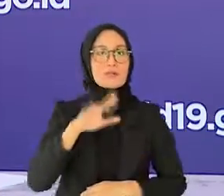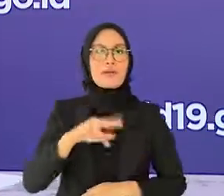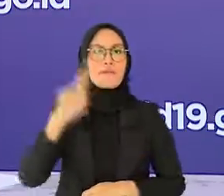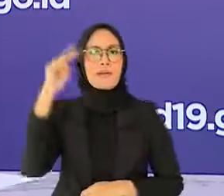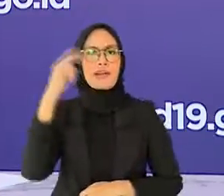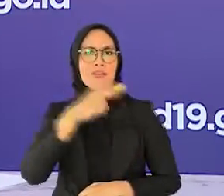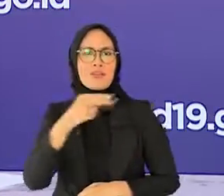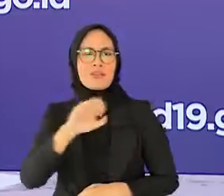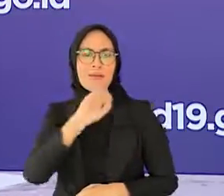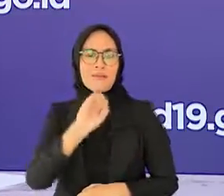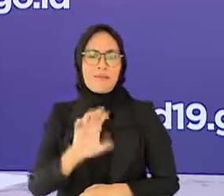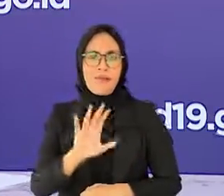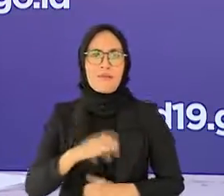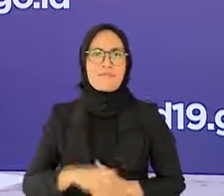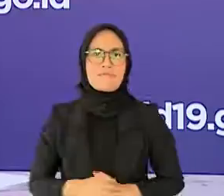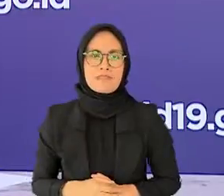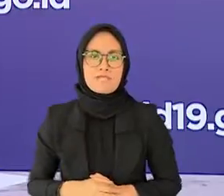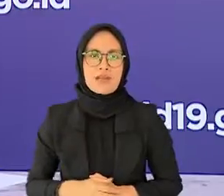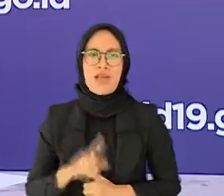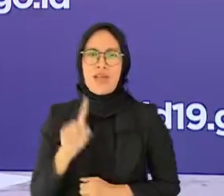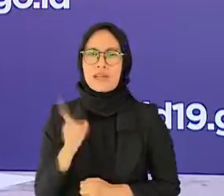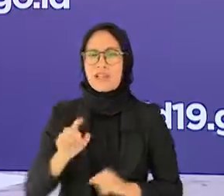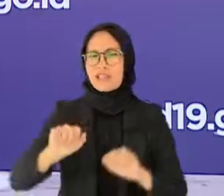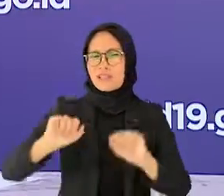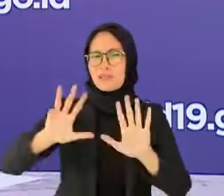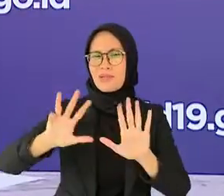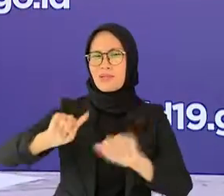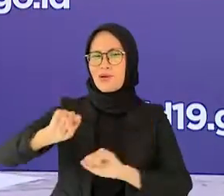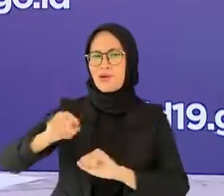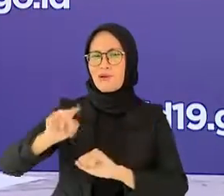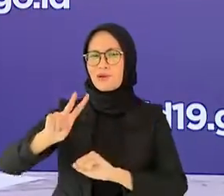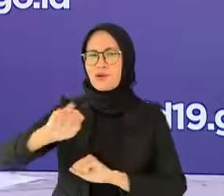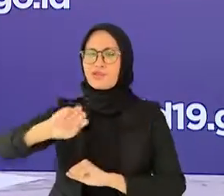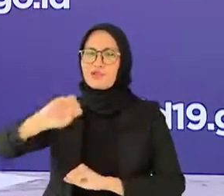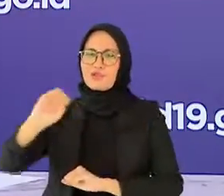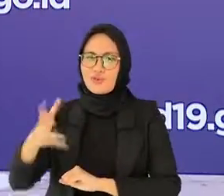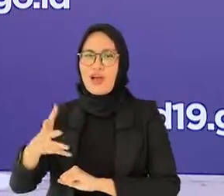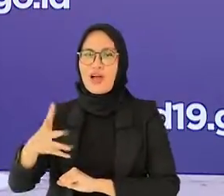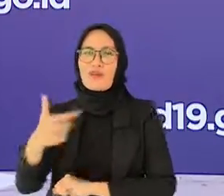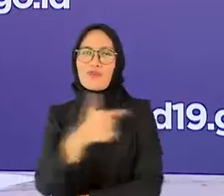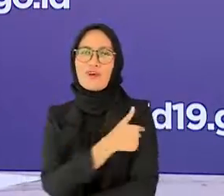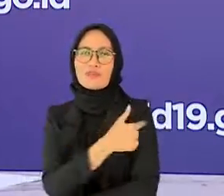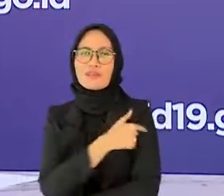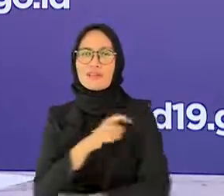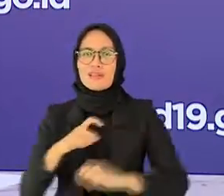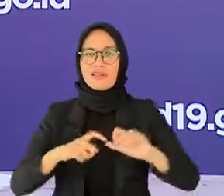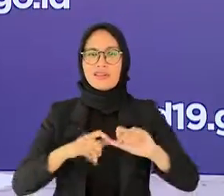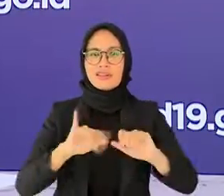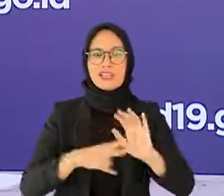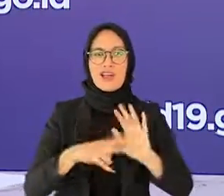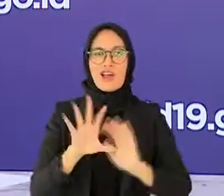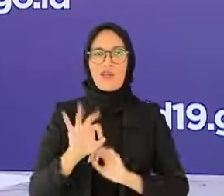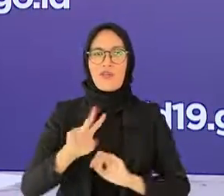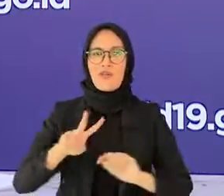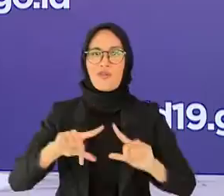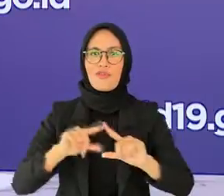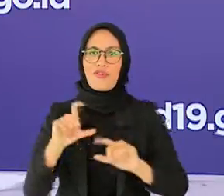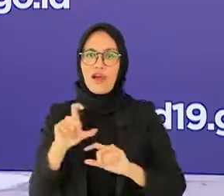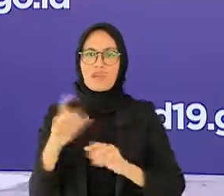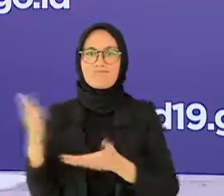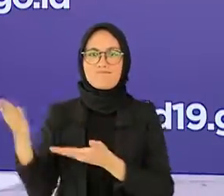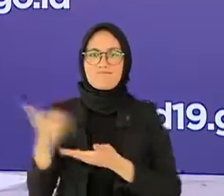resmi menerima kedatangan sebanyak 9,2 juta vaksin Sinovac dalam bentuk bahan baku